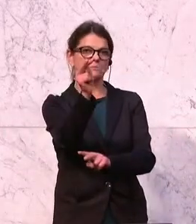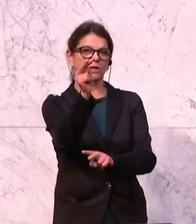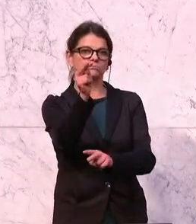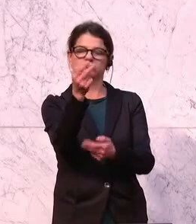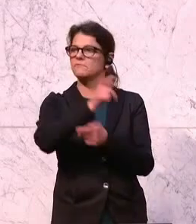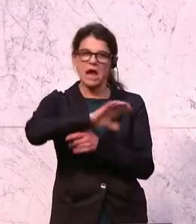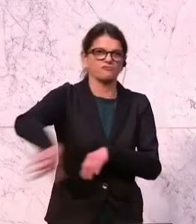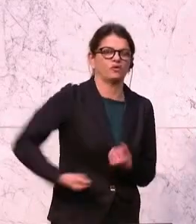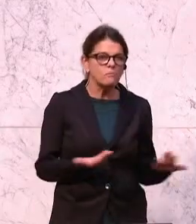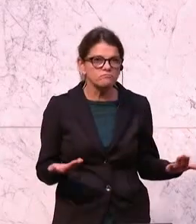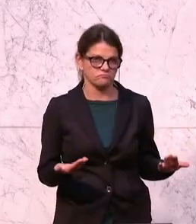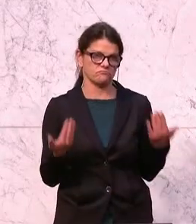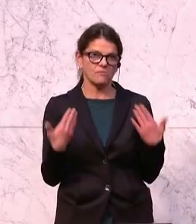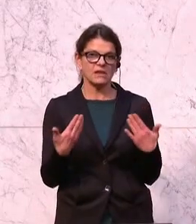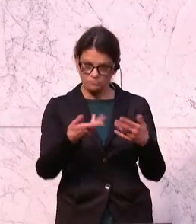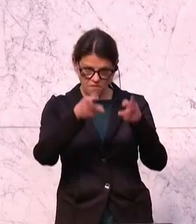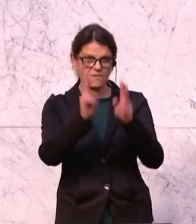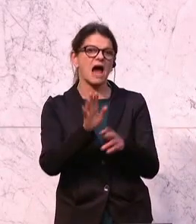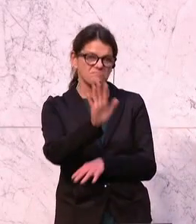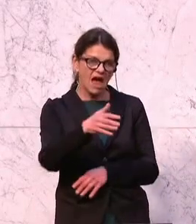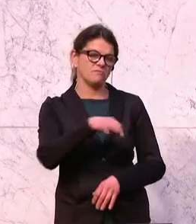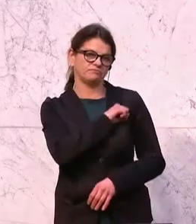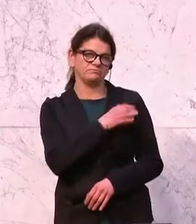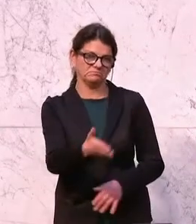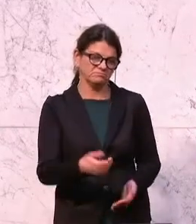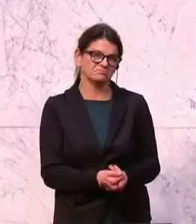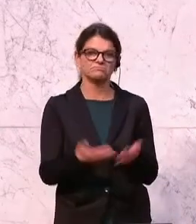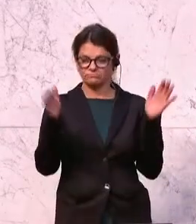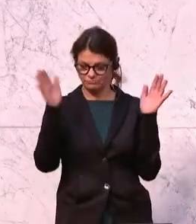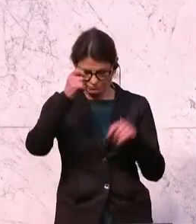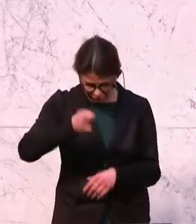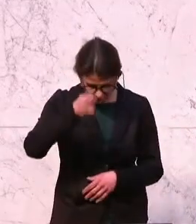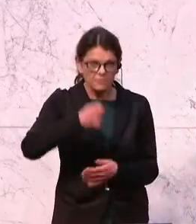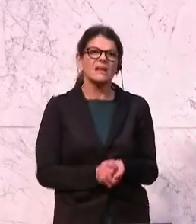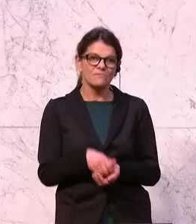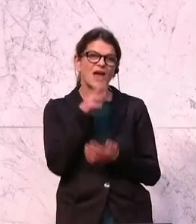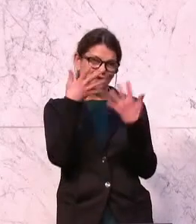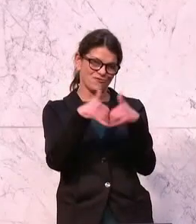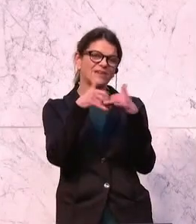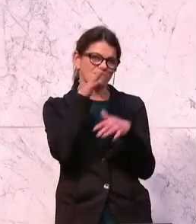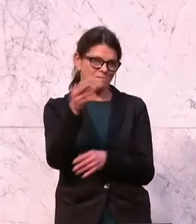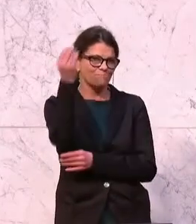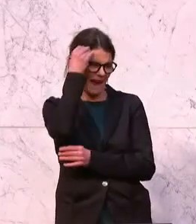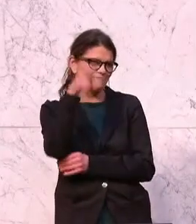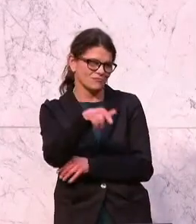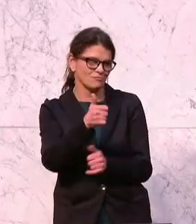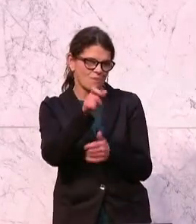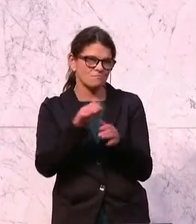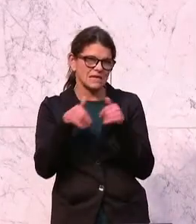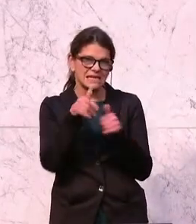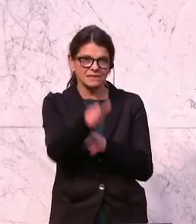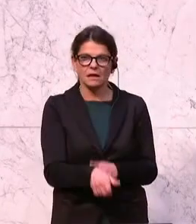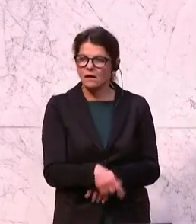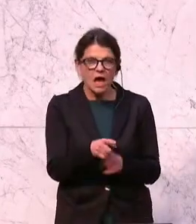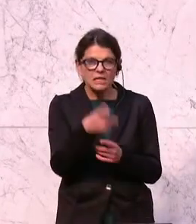geraubt. Das war Ihr wahrer Vergienst. Und dafür werden Sie in die Geschichte eingehen. Glauben Sie mir das. Weil wem so